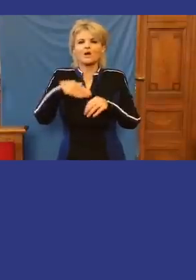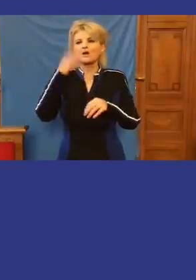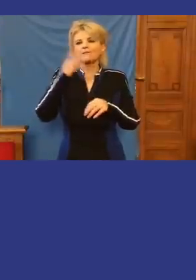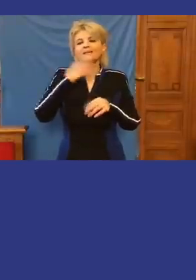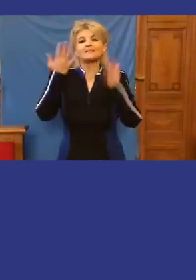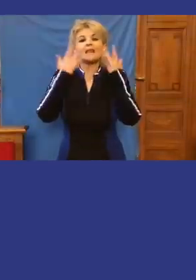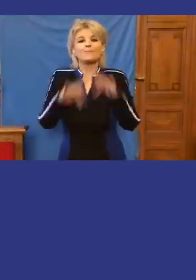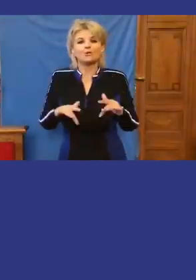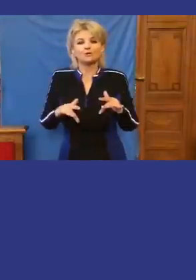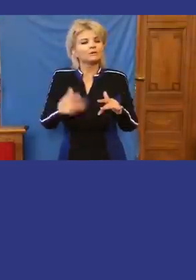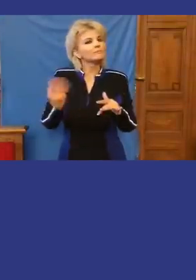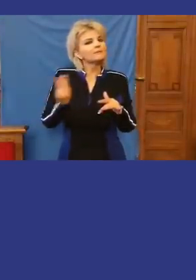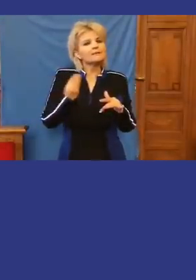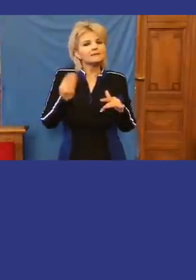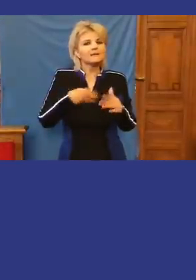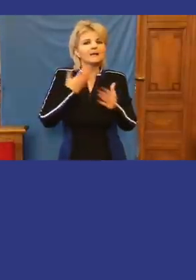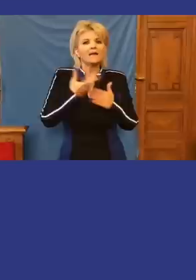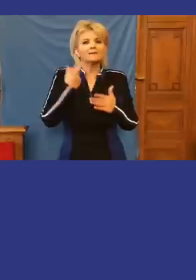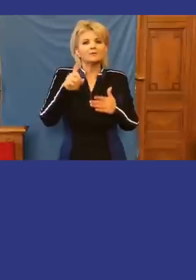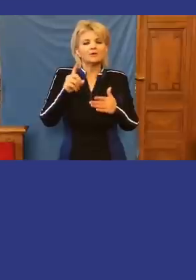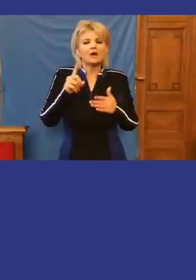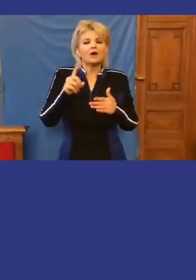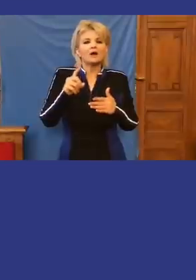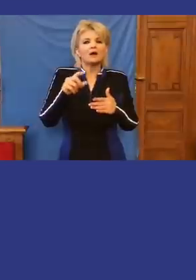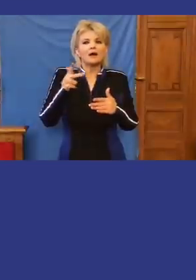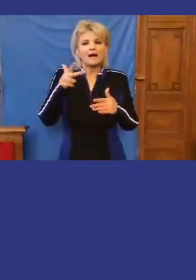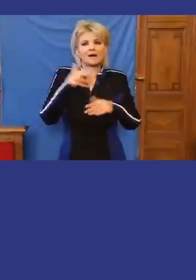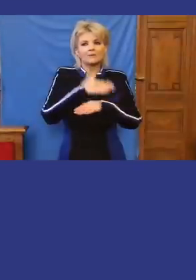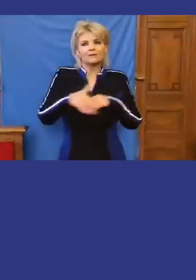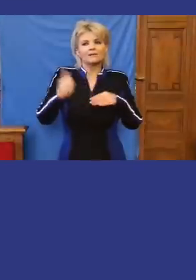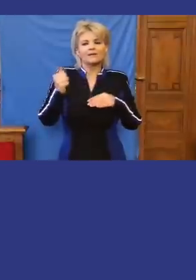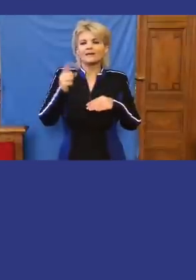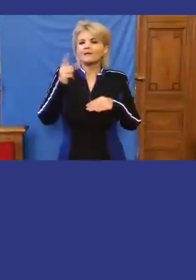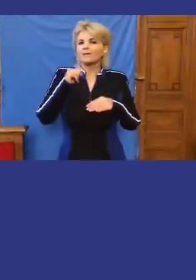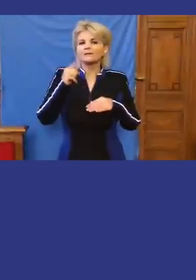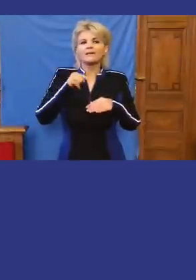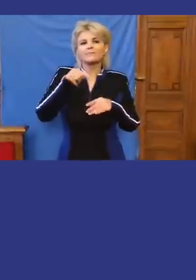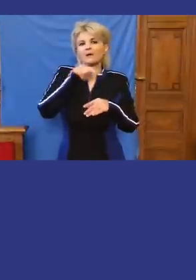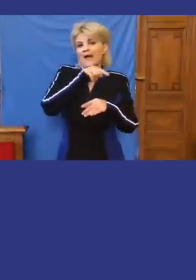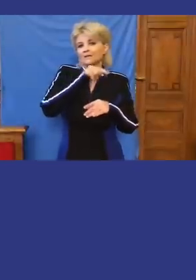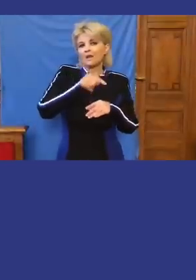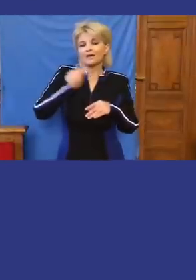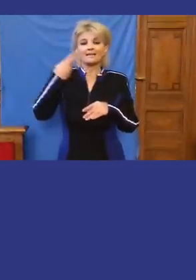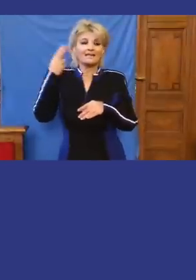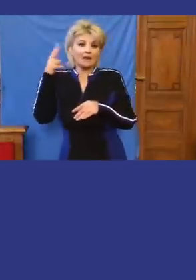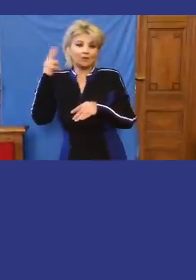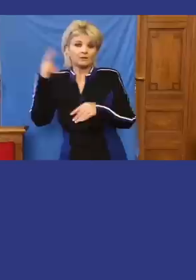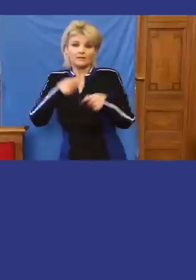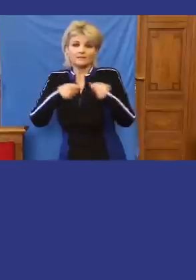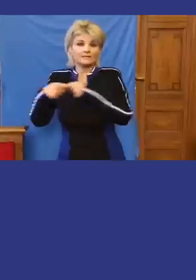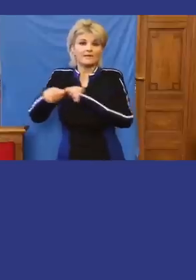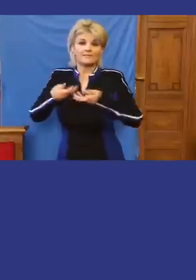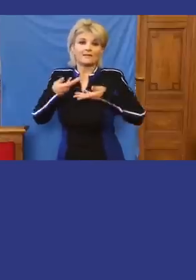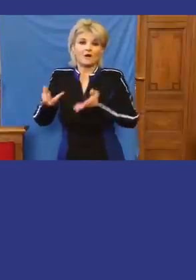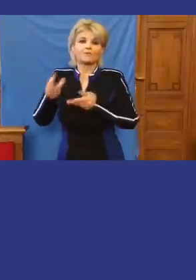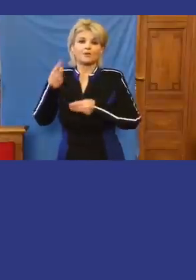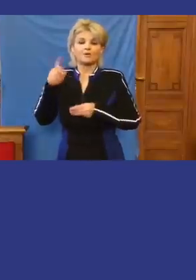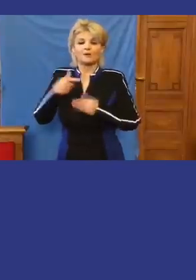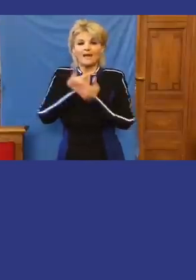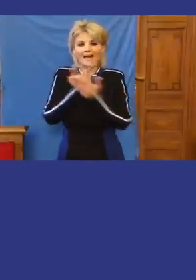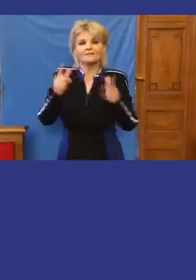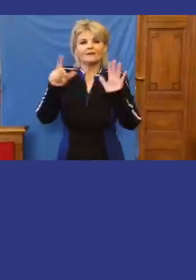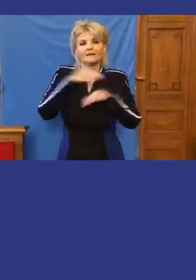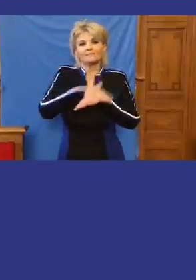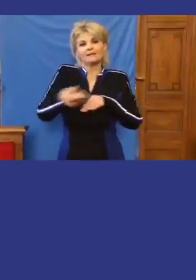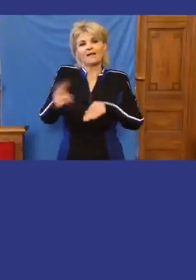Fidesz lemondott pusztán azért, mert lett volna 3 milliárd, amit nem által a kijelölt szervezetek kaptak volna. Ez hazaárulás. 77